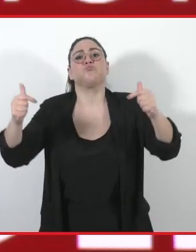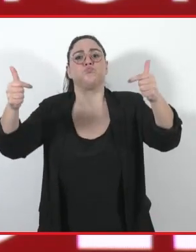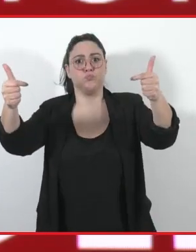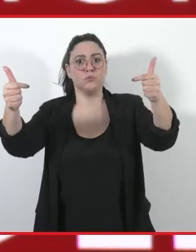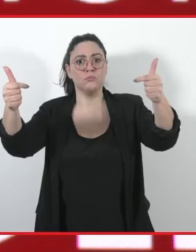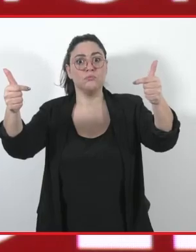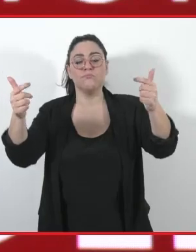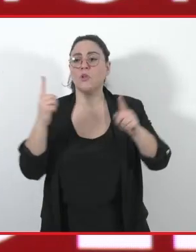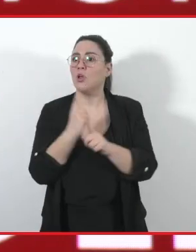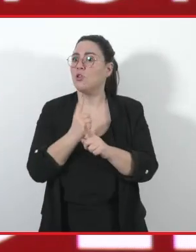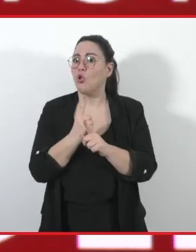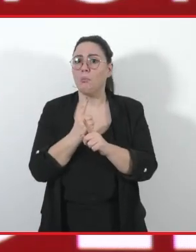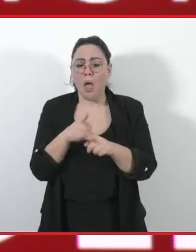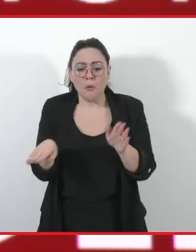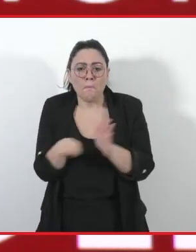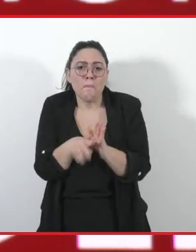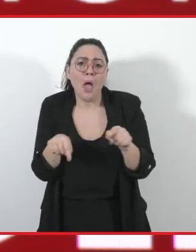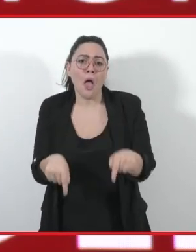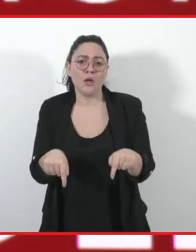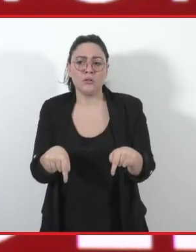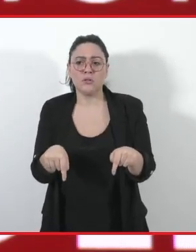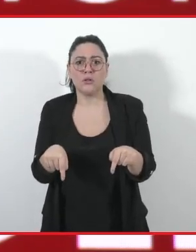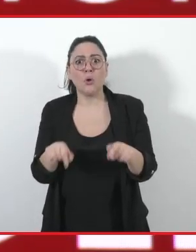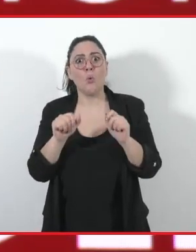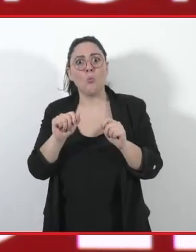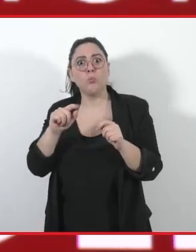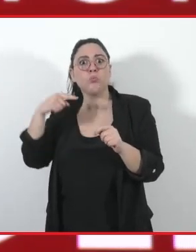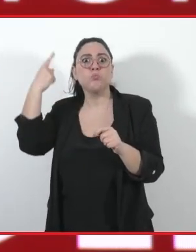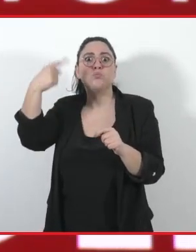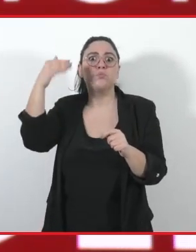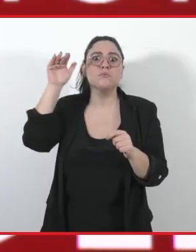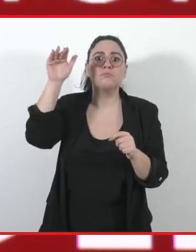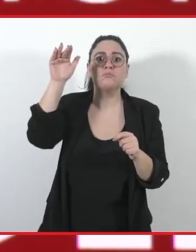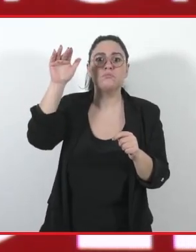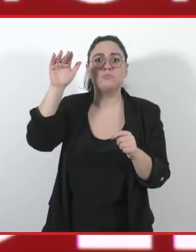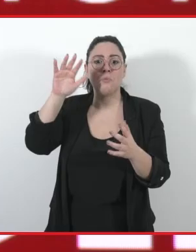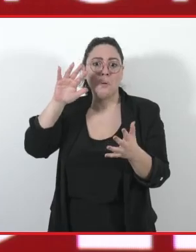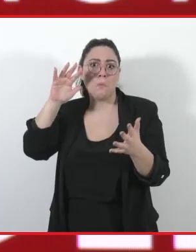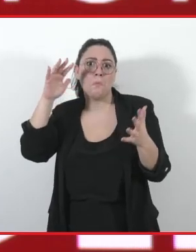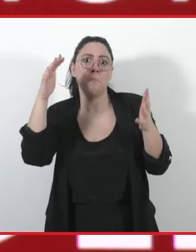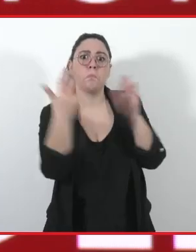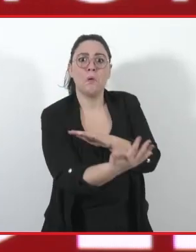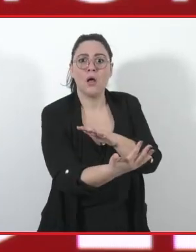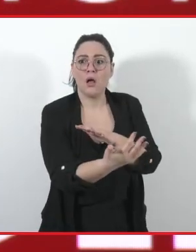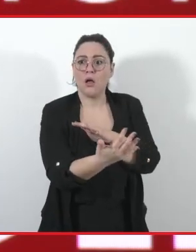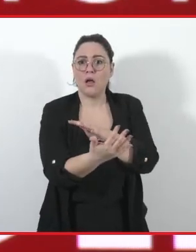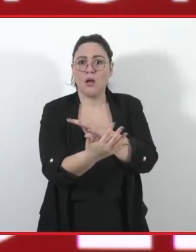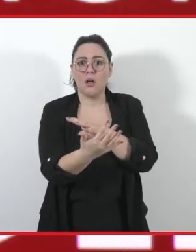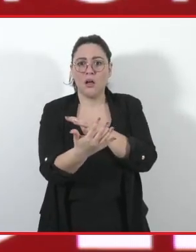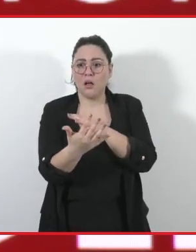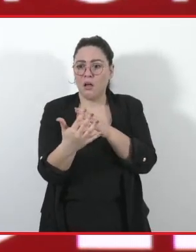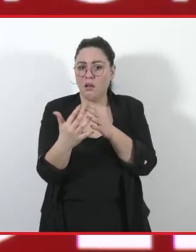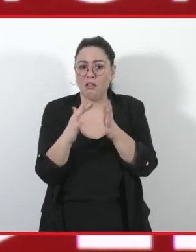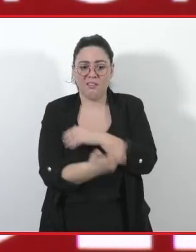partire da qui, anche per creare una svolta sulla grande pandemia delle ritribuzioni,